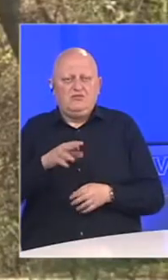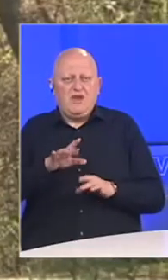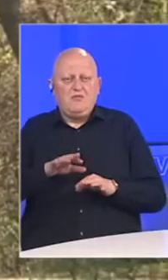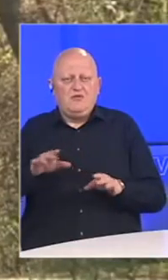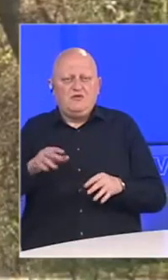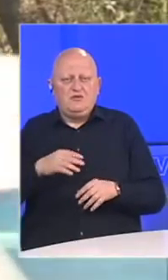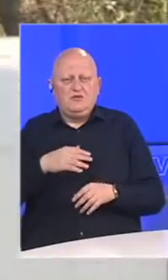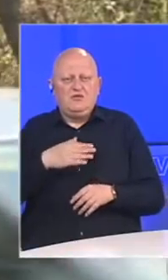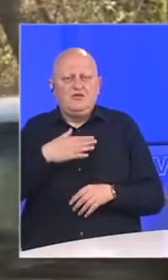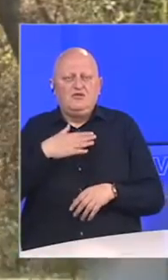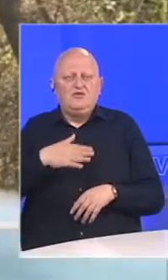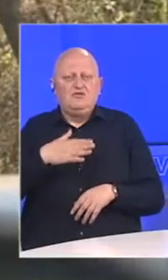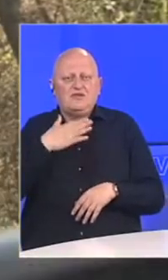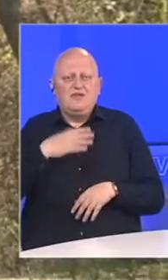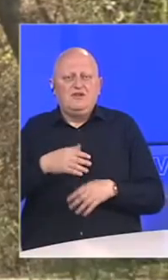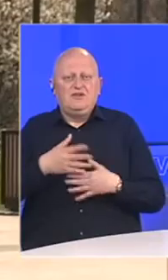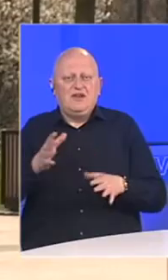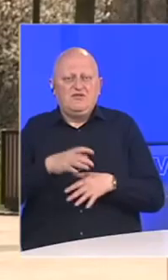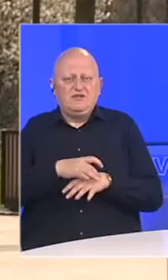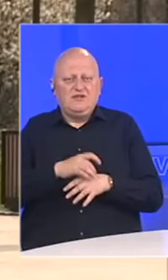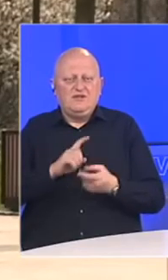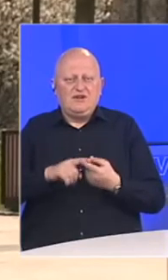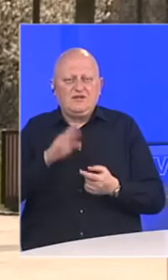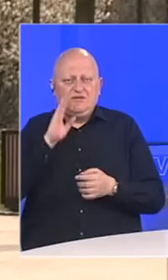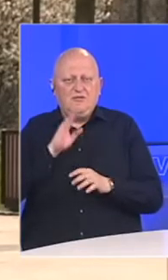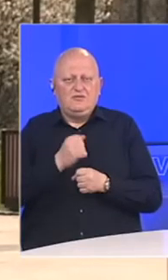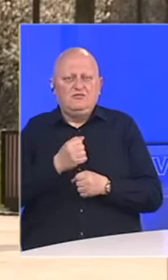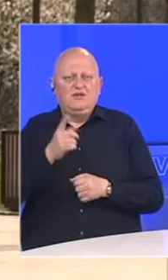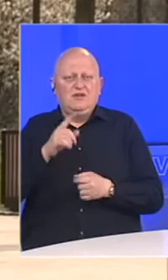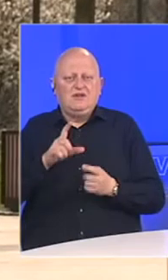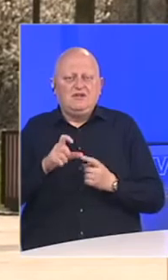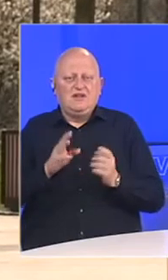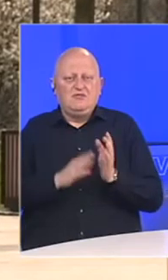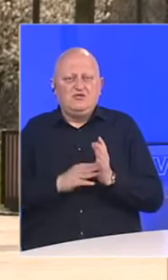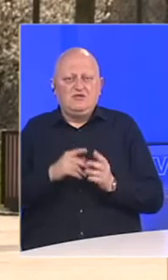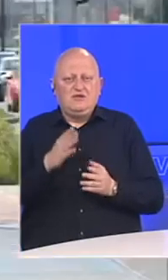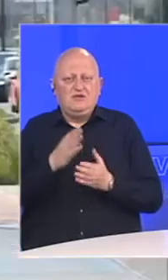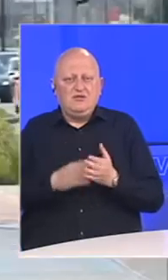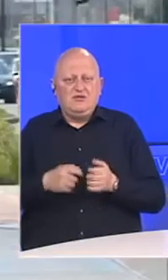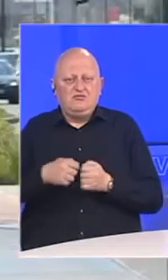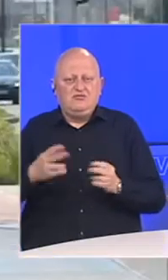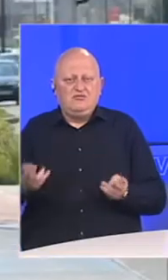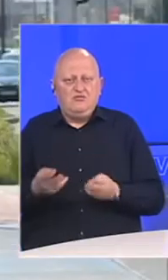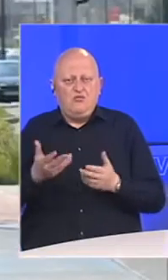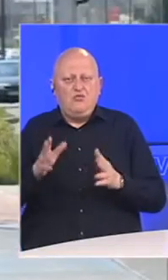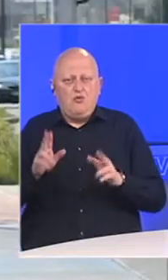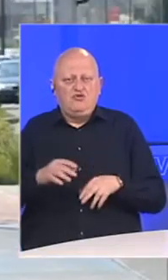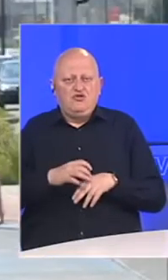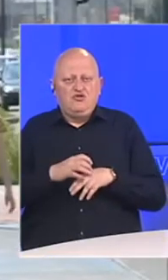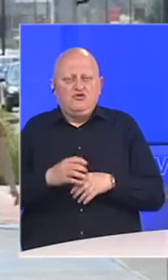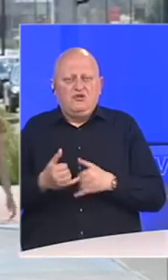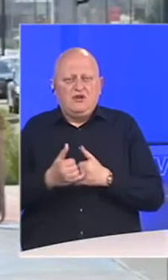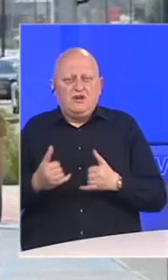epidemiologiju Zavoda za javno zdravstvo Federacije Sanjin Musa. Dio mjera ublažavanja je moguće